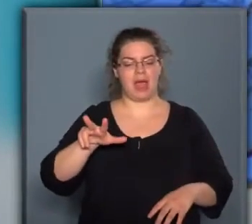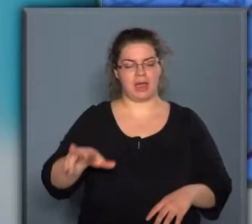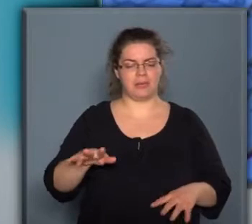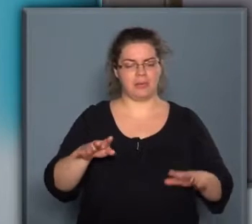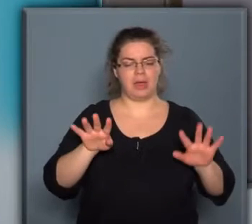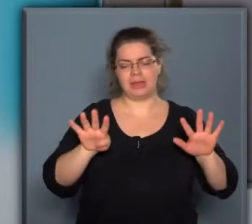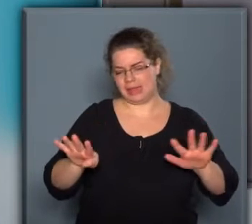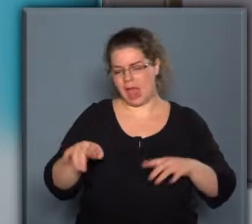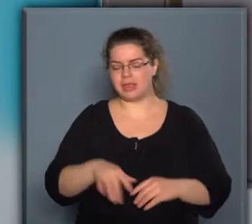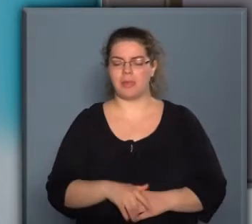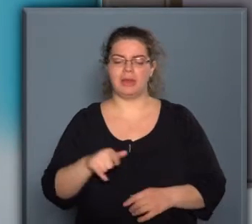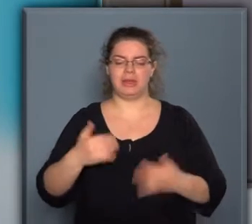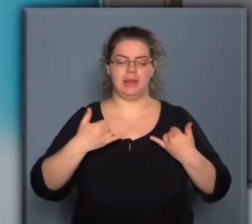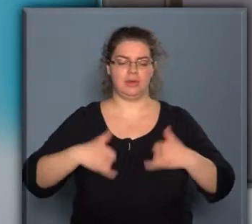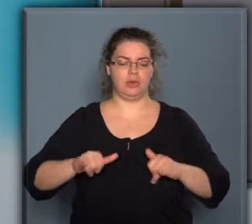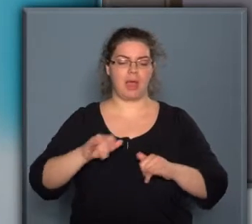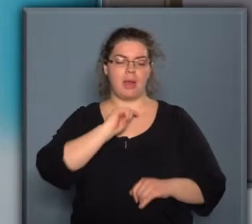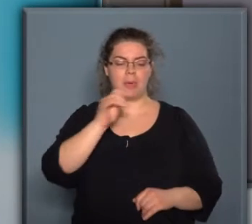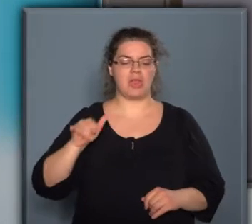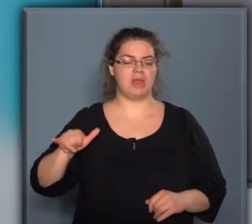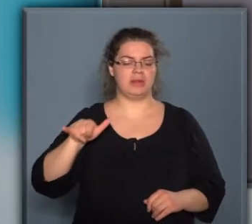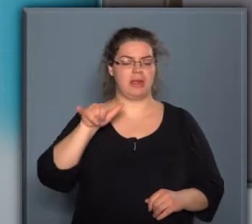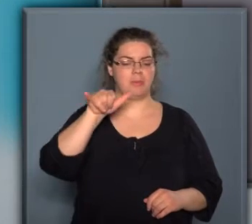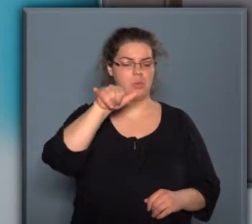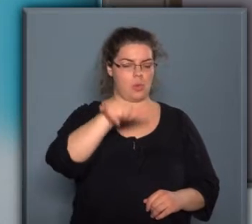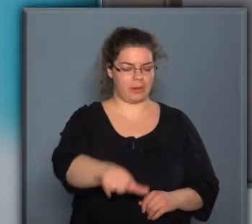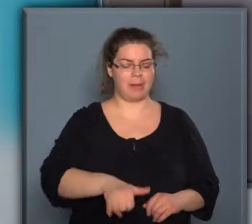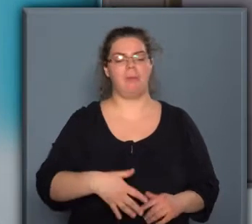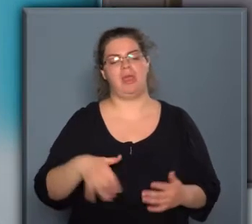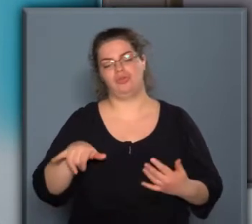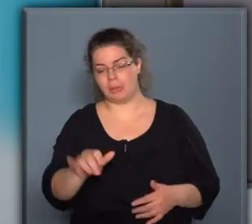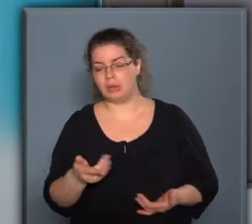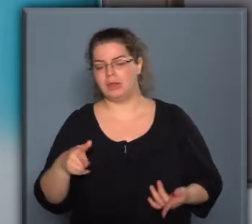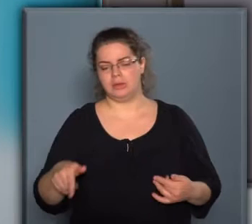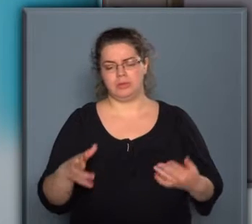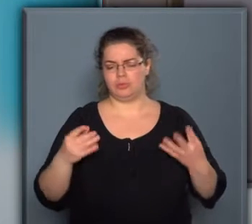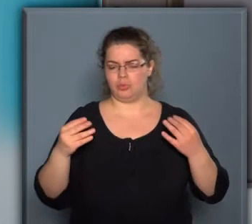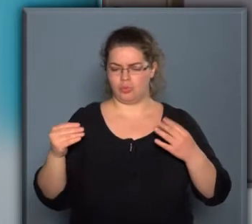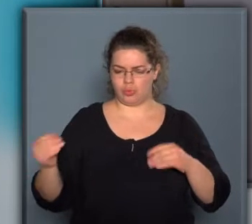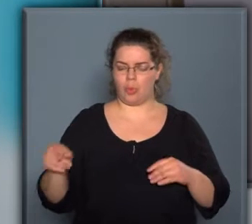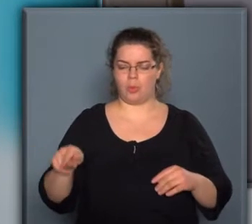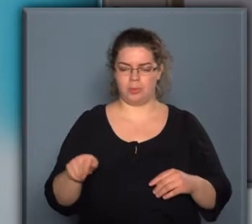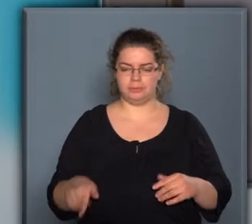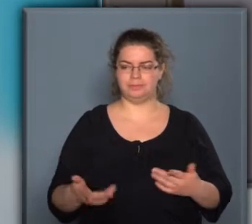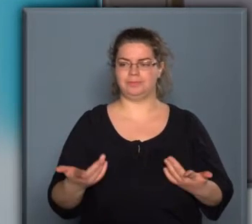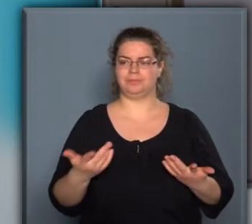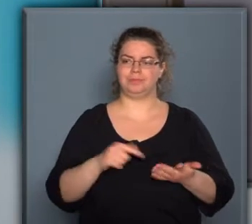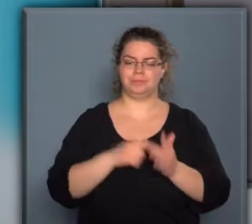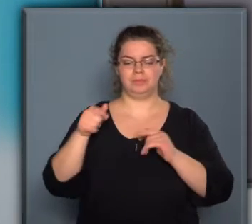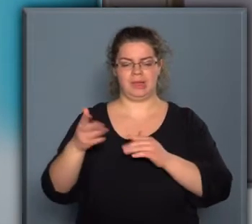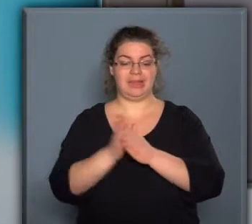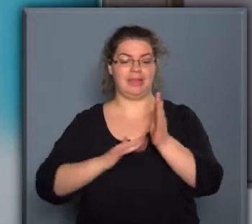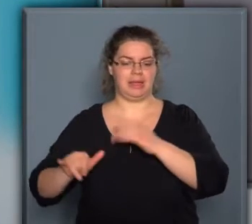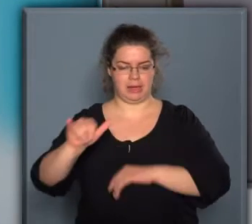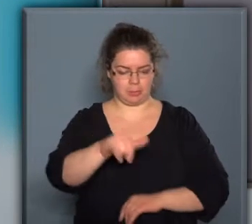itt időlt meg a magyar repülő gépes repülés. Itt jövőjeg sokassága volt is, itt kezdtek először repülni,